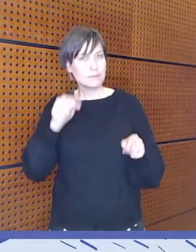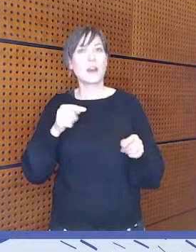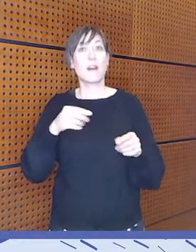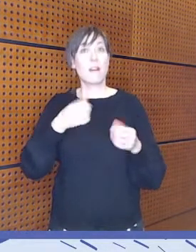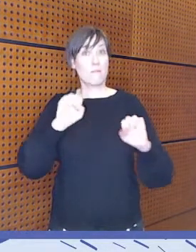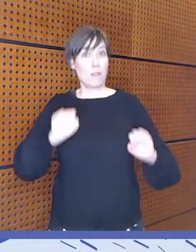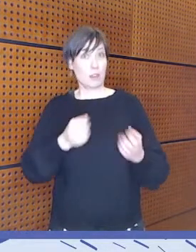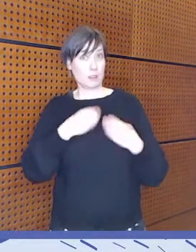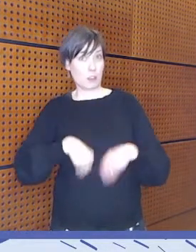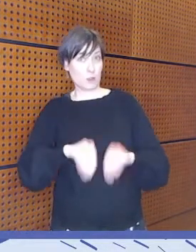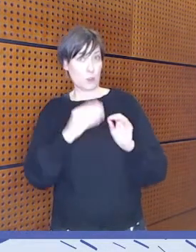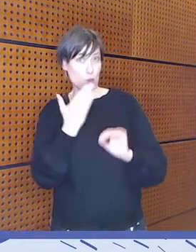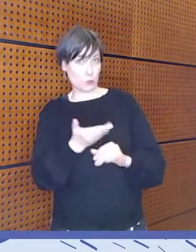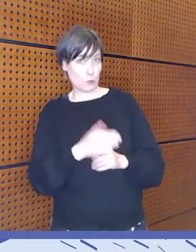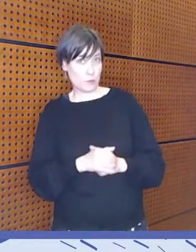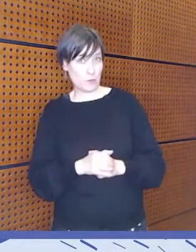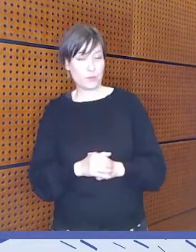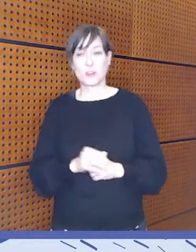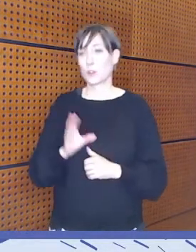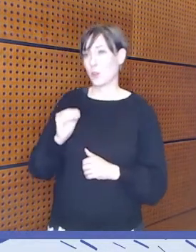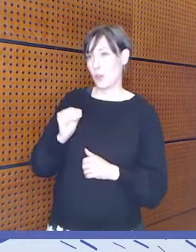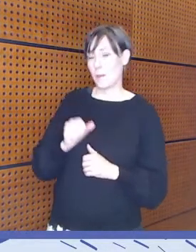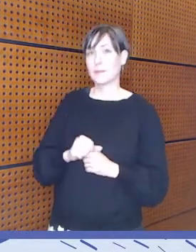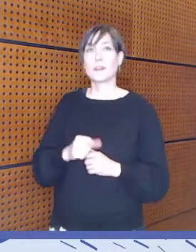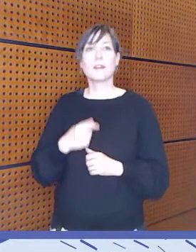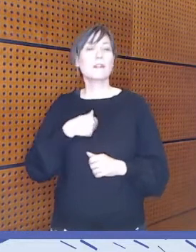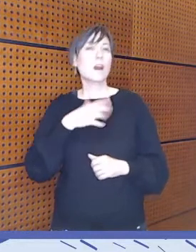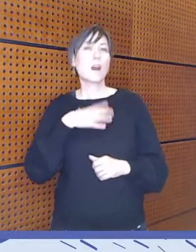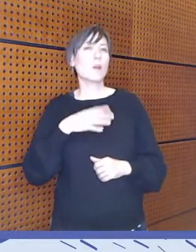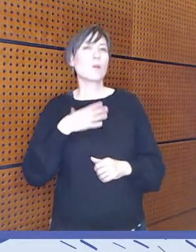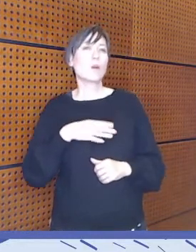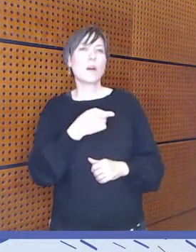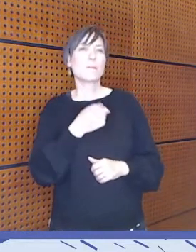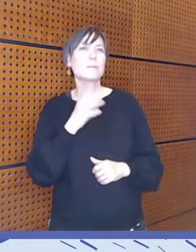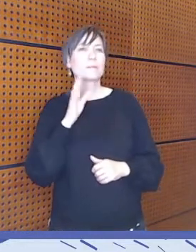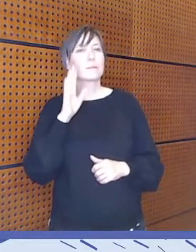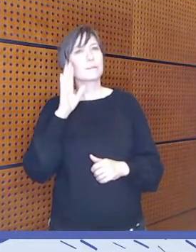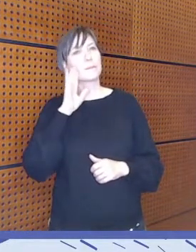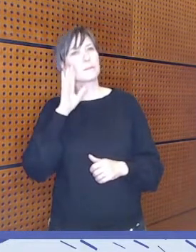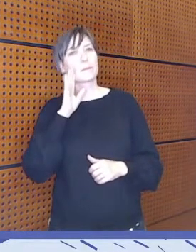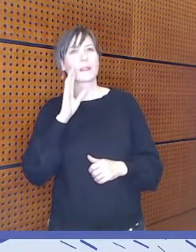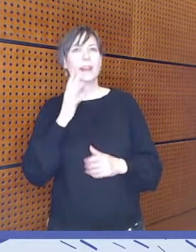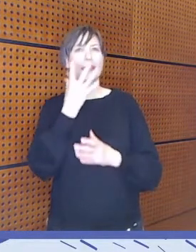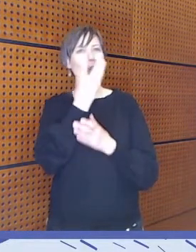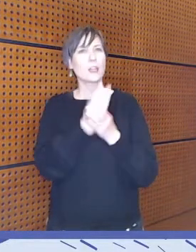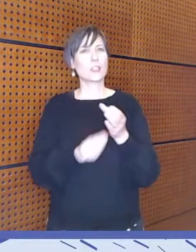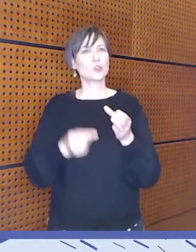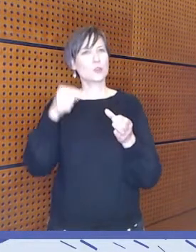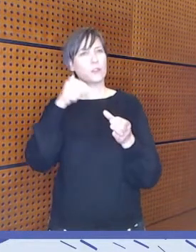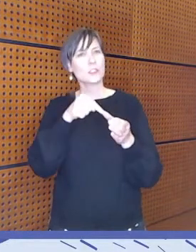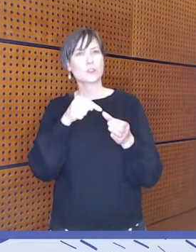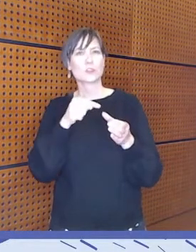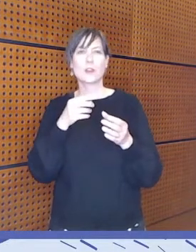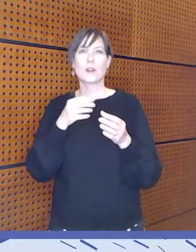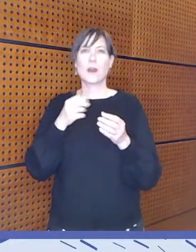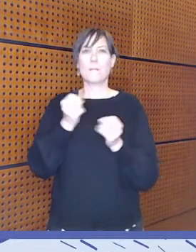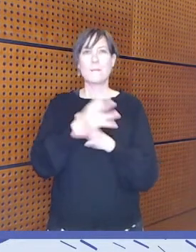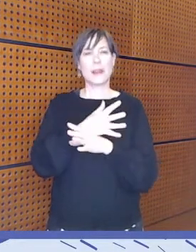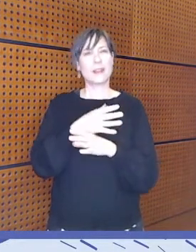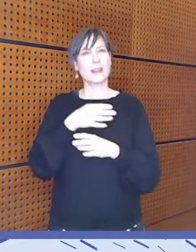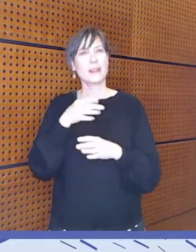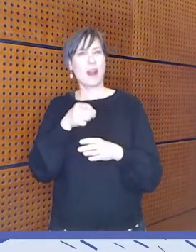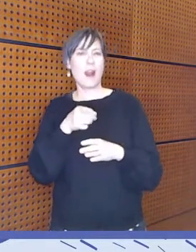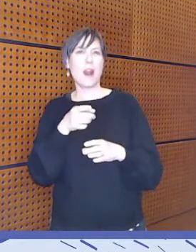Kyllä vaan. Ja haluaisin kuulla vähän, että mistä näkökulmasta inklusiivisuutta ja mediaa katsotaan, kun puhutaan